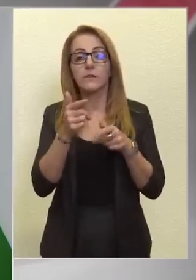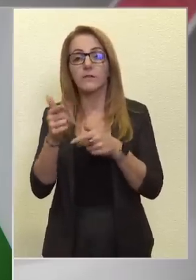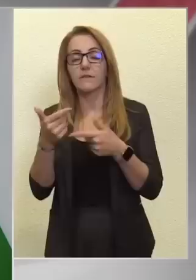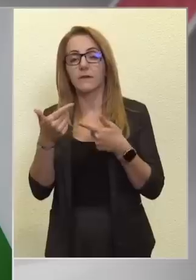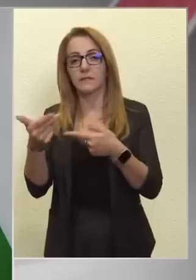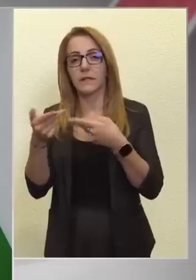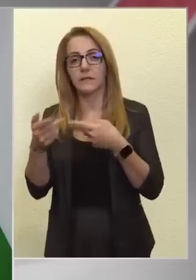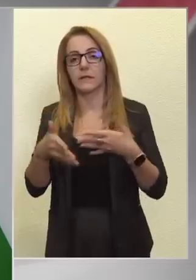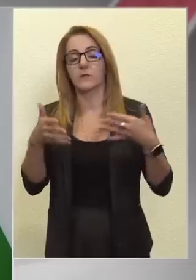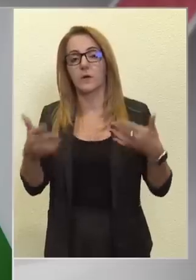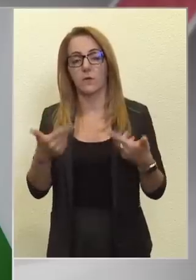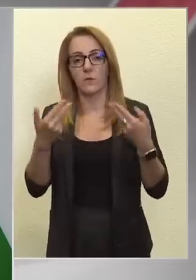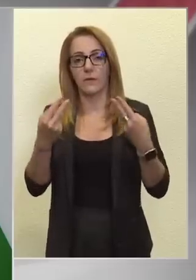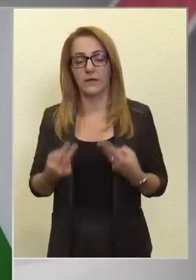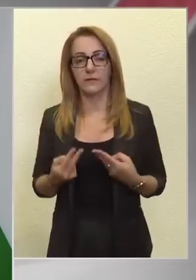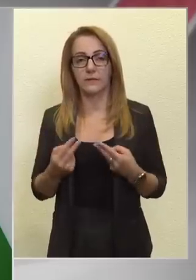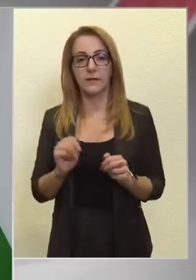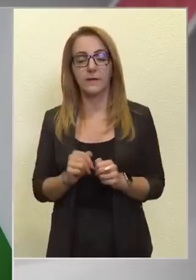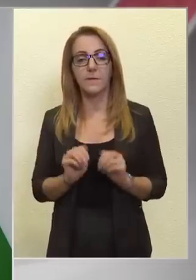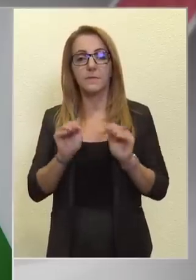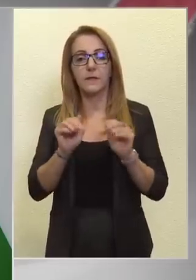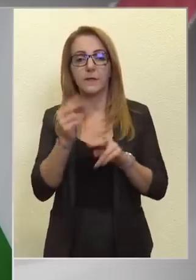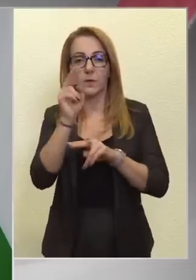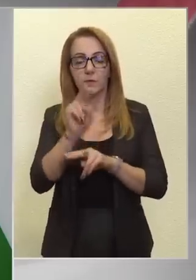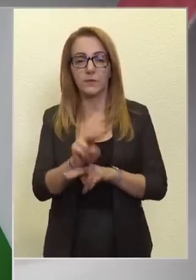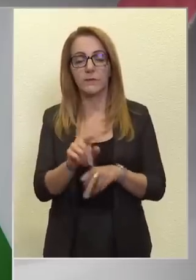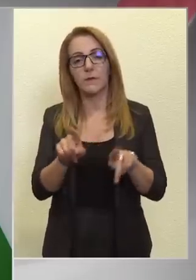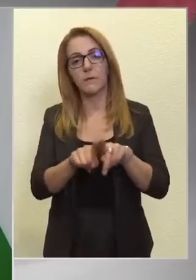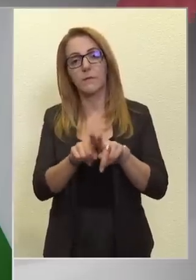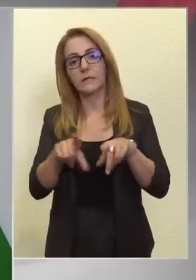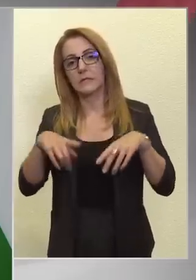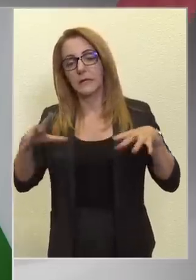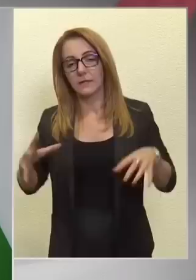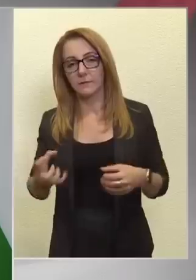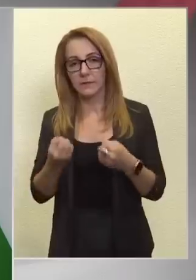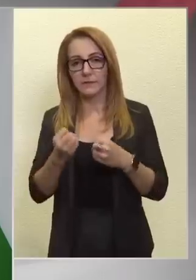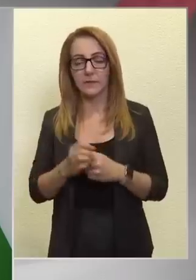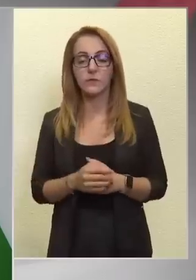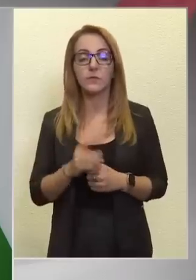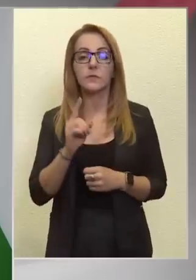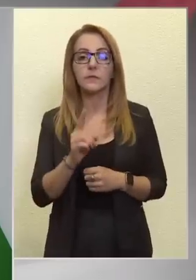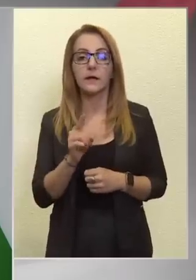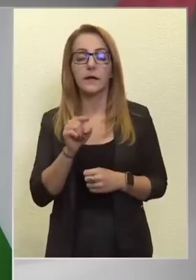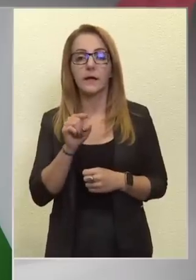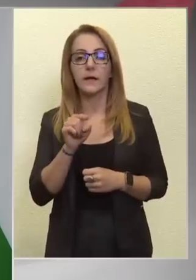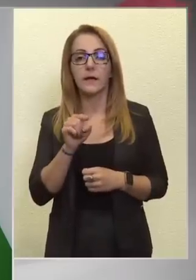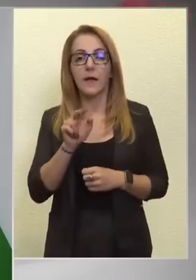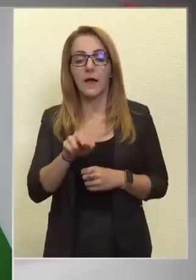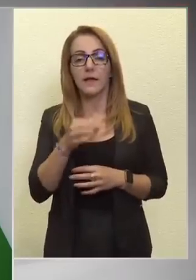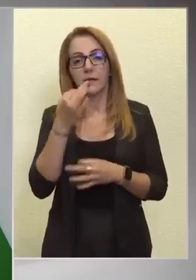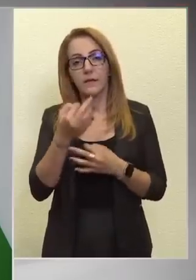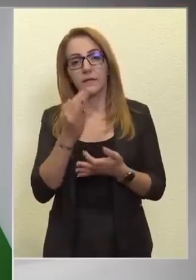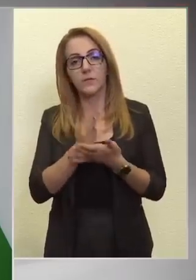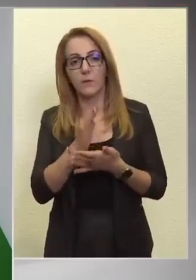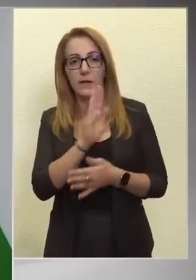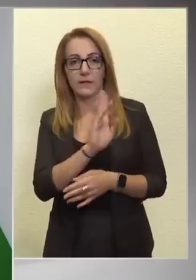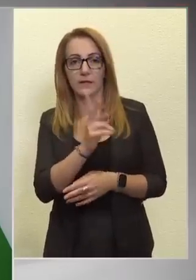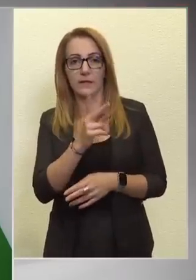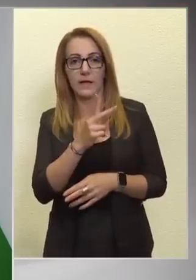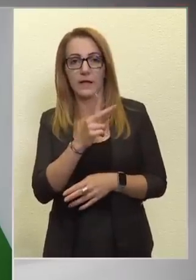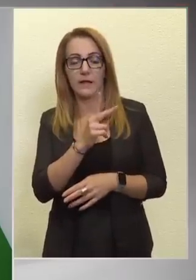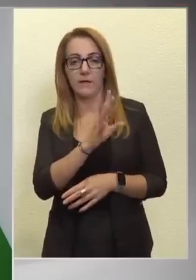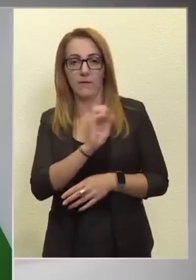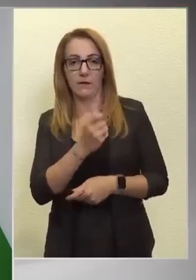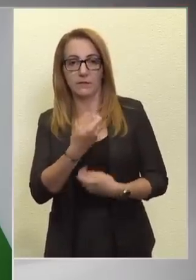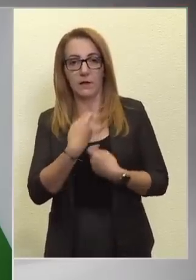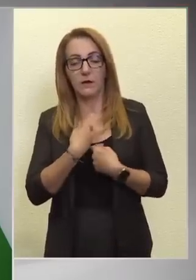nagyobb érték a támogatók szemében, mint az életmentés. De erre a kérdésre már nekik kell választ adni. Én azt